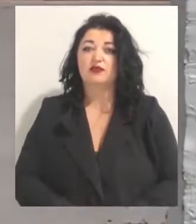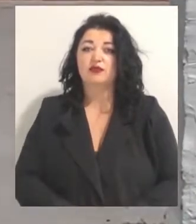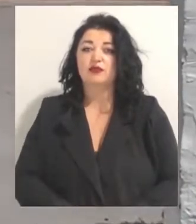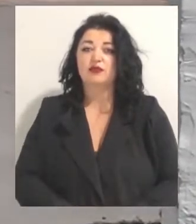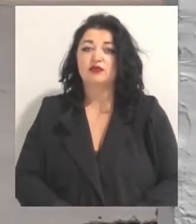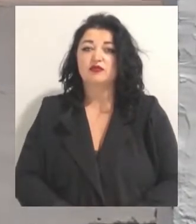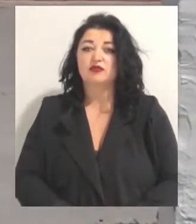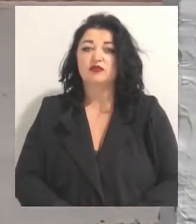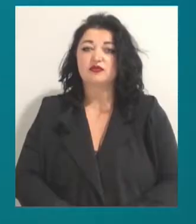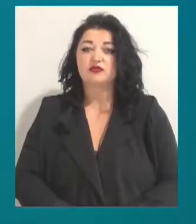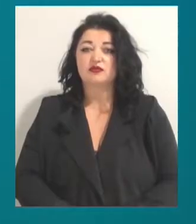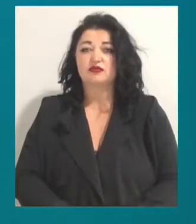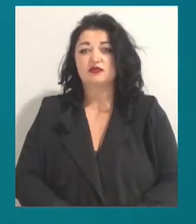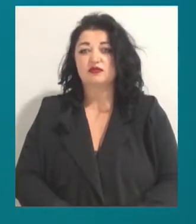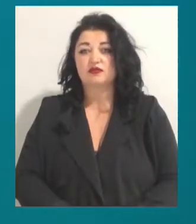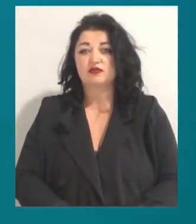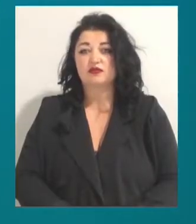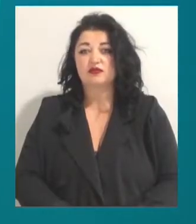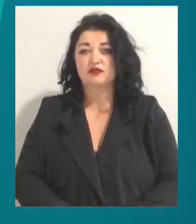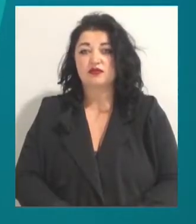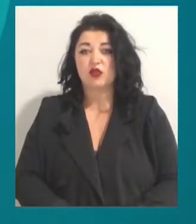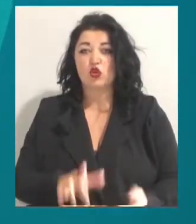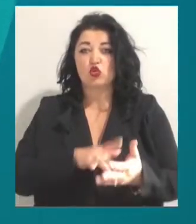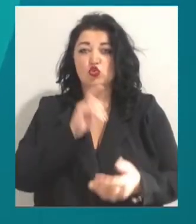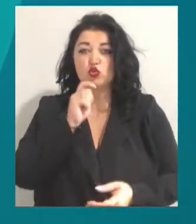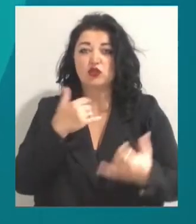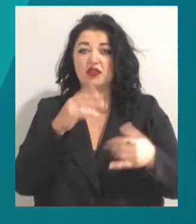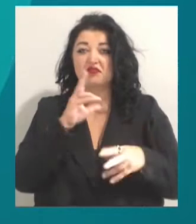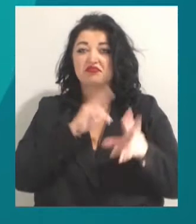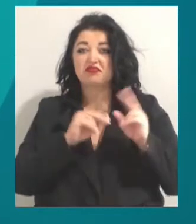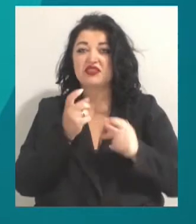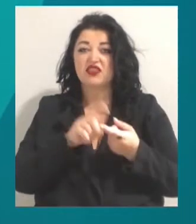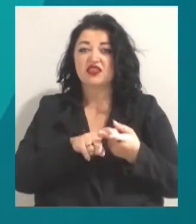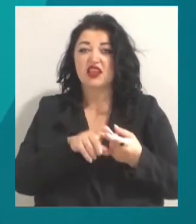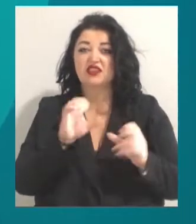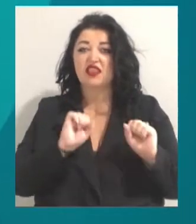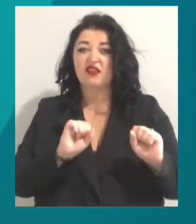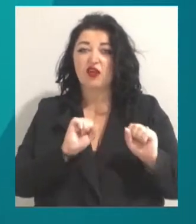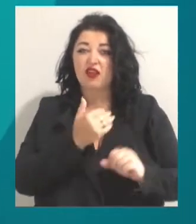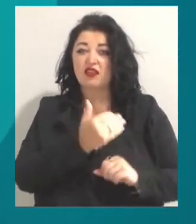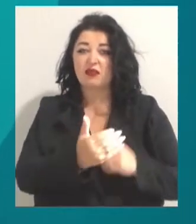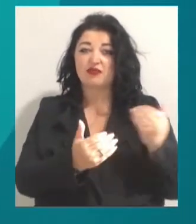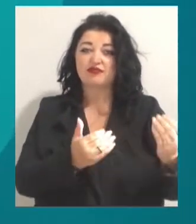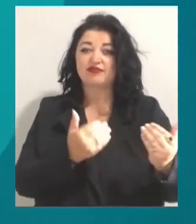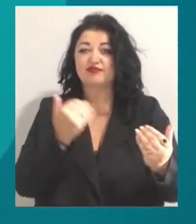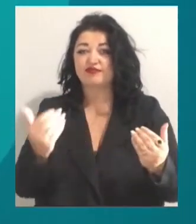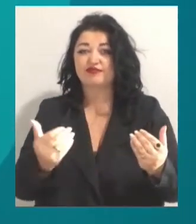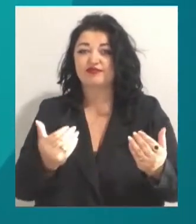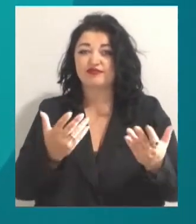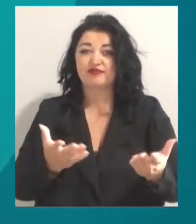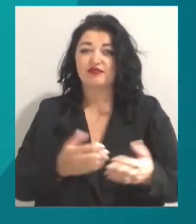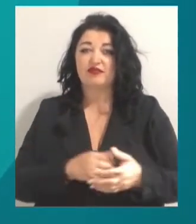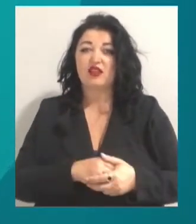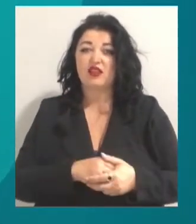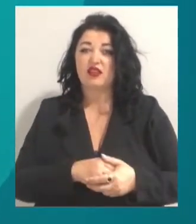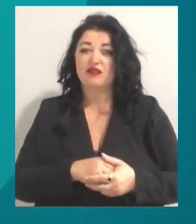Суспільному, Одеса. Журналісти Суспільного намагалися зв'язатися з адвокатами підозрюваного та 17-річної дівчини.